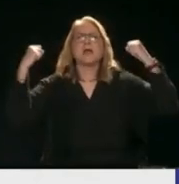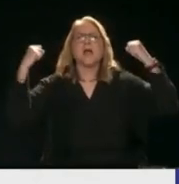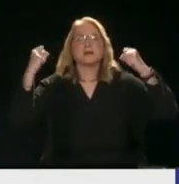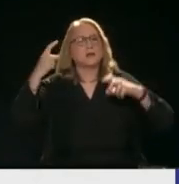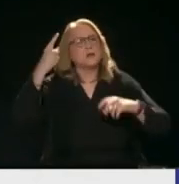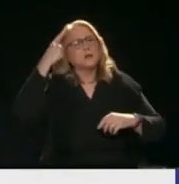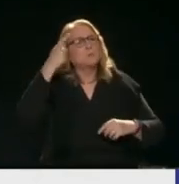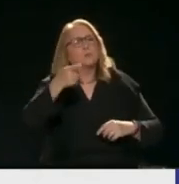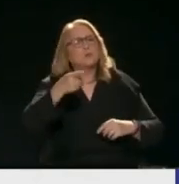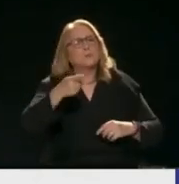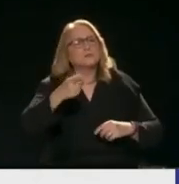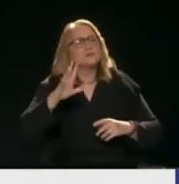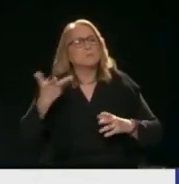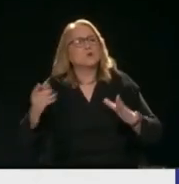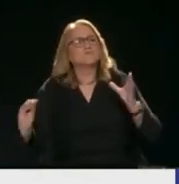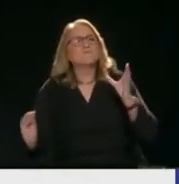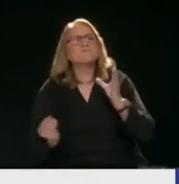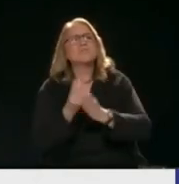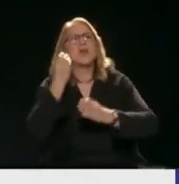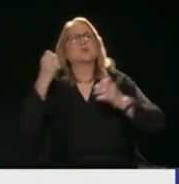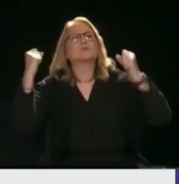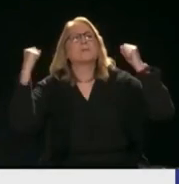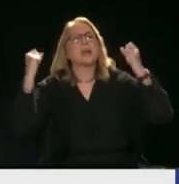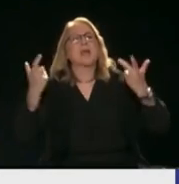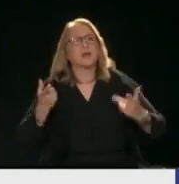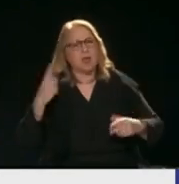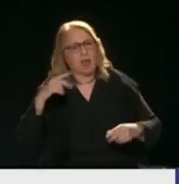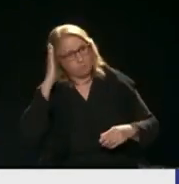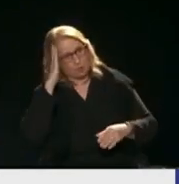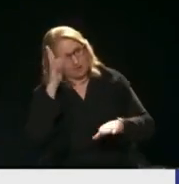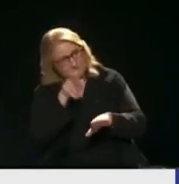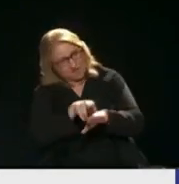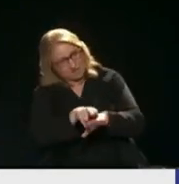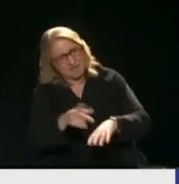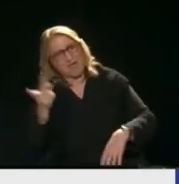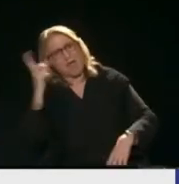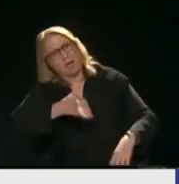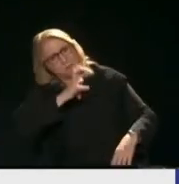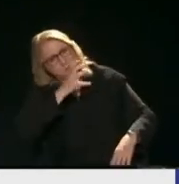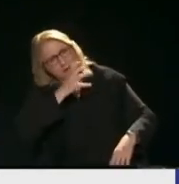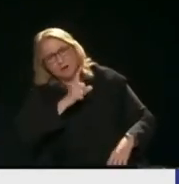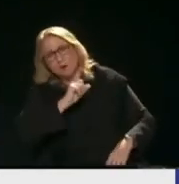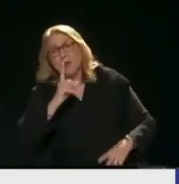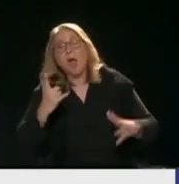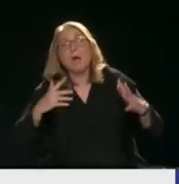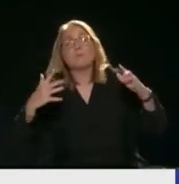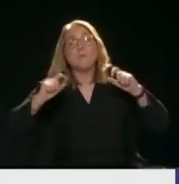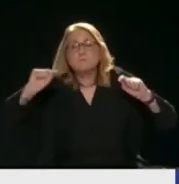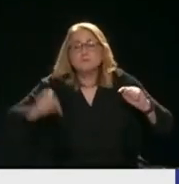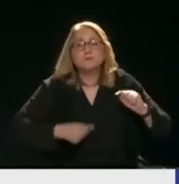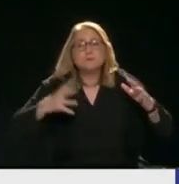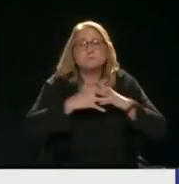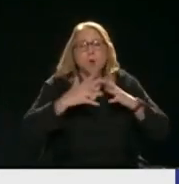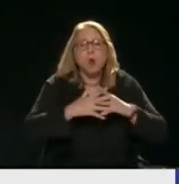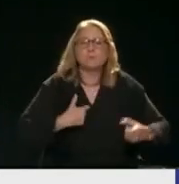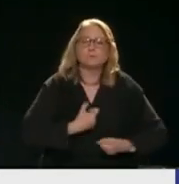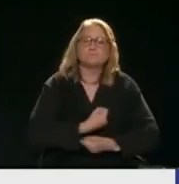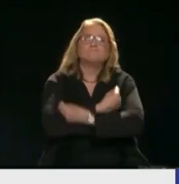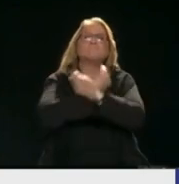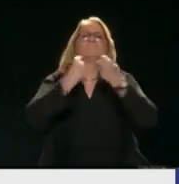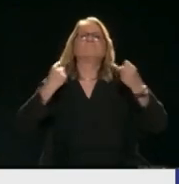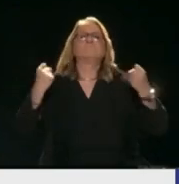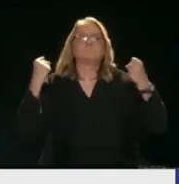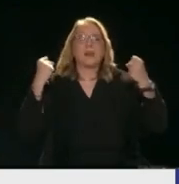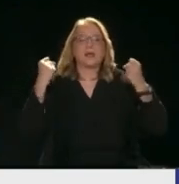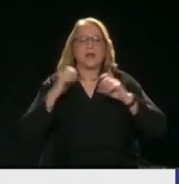Κρυμμένα στο κρεβάτι ή στο μπαρ Από την άλλη Δεν υπάρχει κάτι άλλο εκεί έξω να ψηφίσει Να συστρατευτεί για να γίνει Και φυσικά